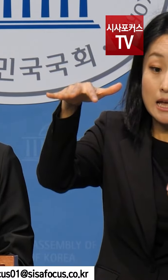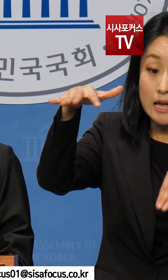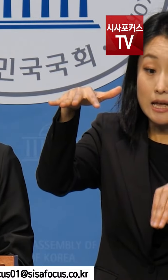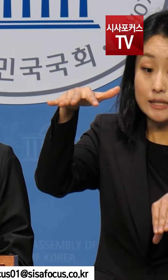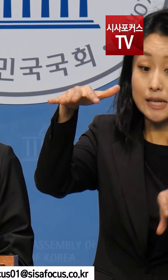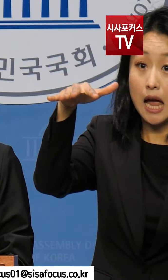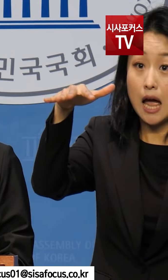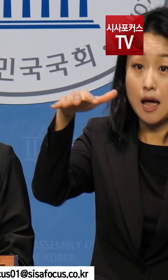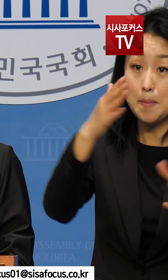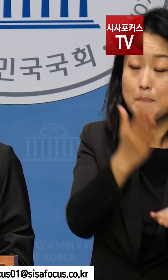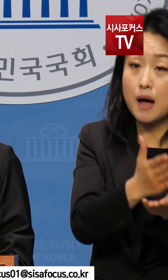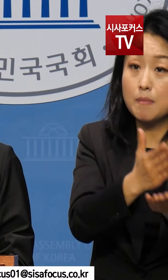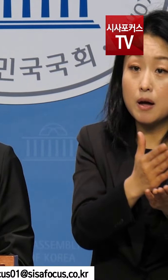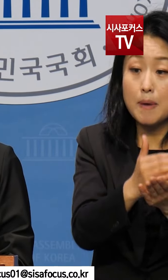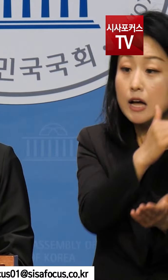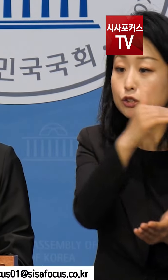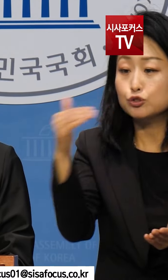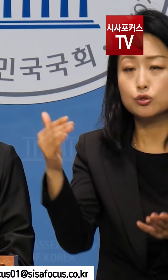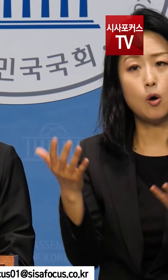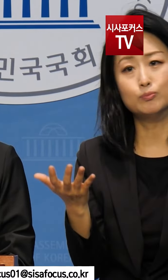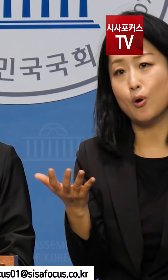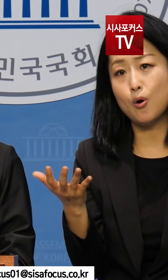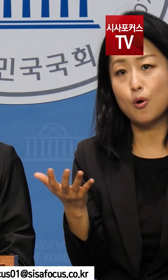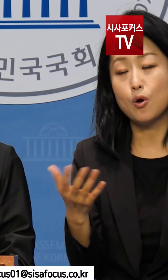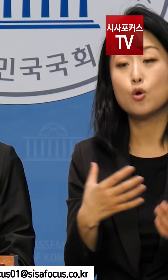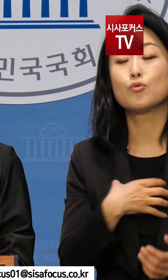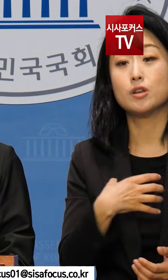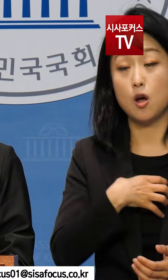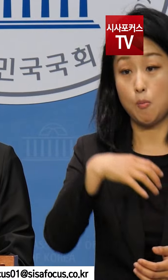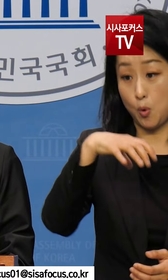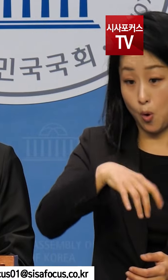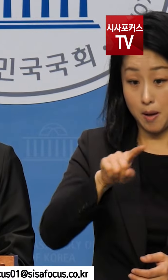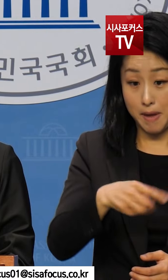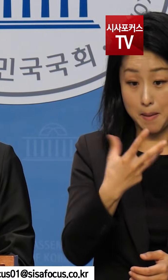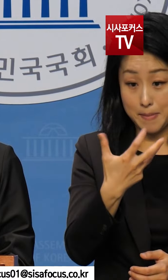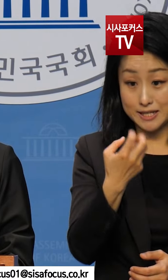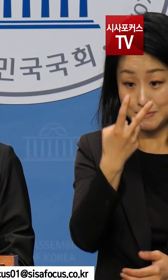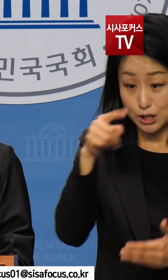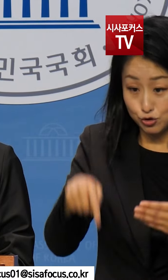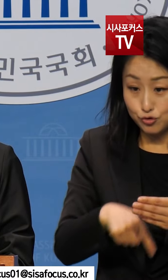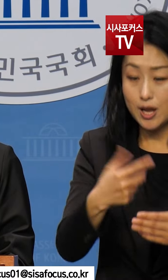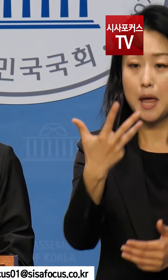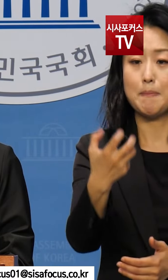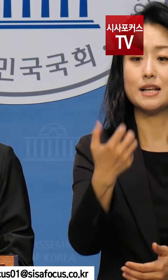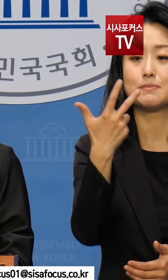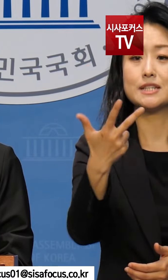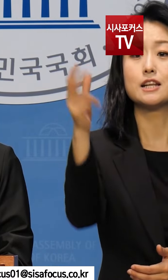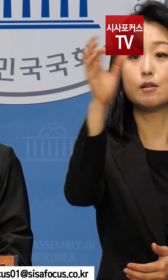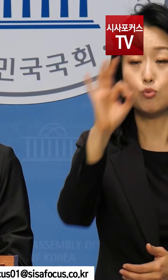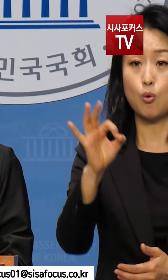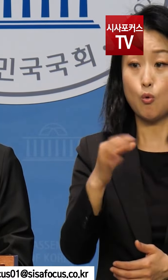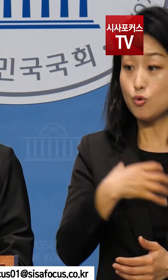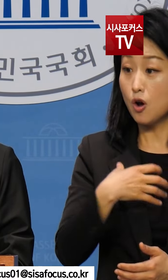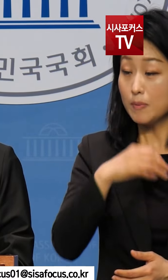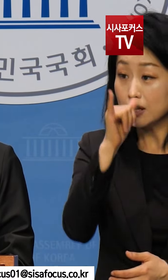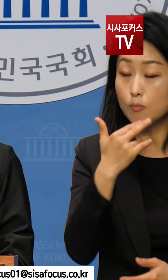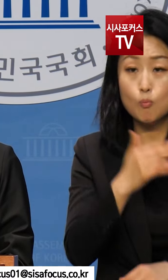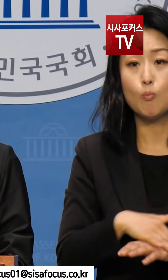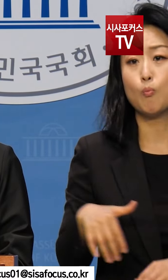통제할 것인지를 모르는 곳이 위험 지역 182곳 중 87%나 된다는 뜻입니다.